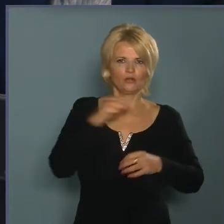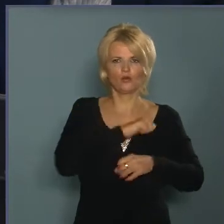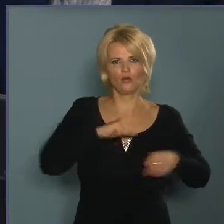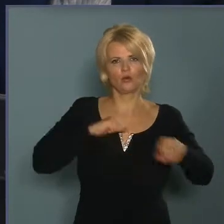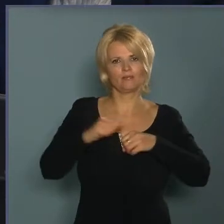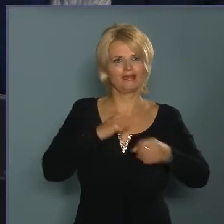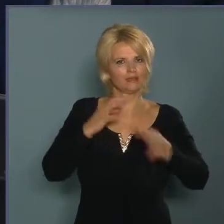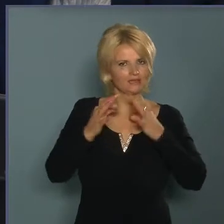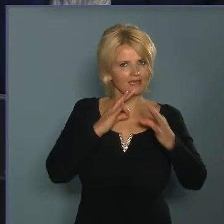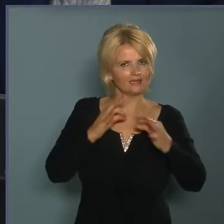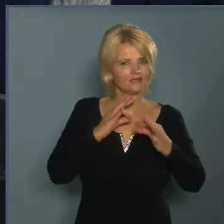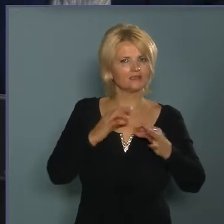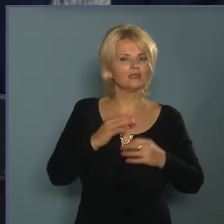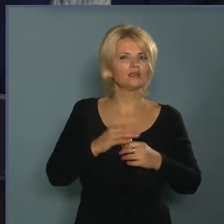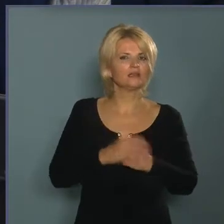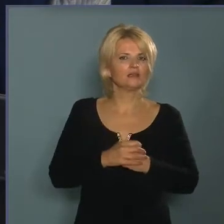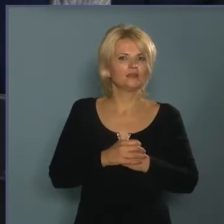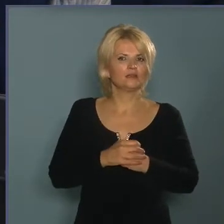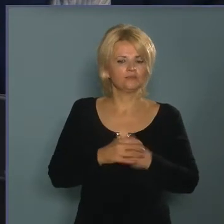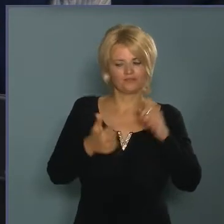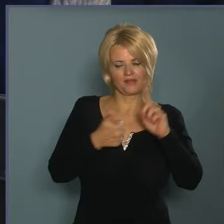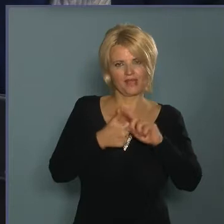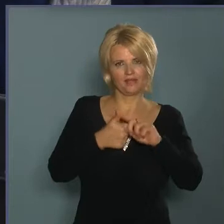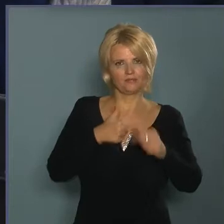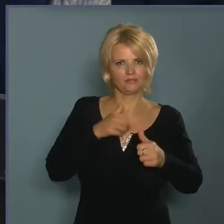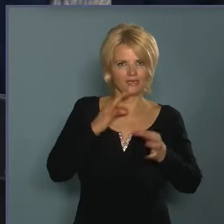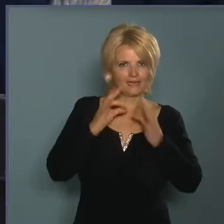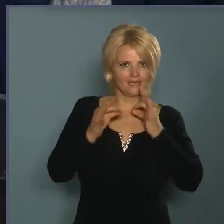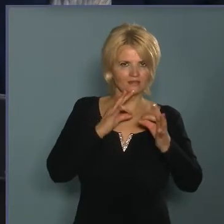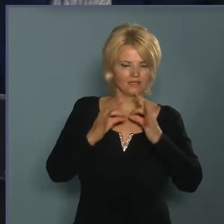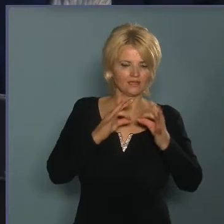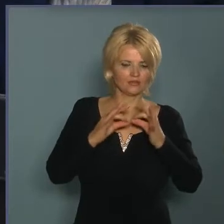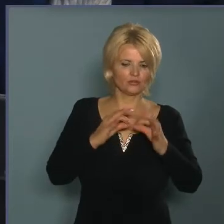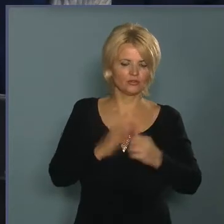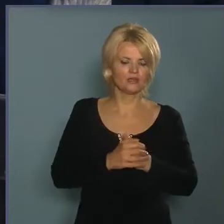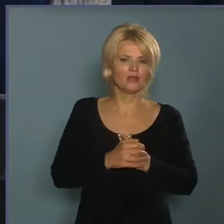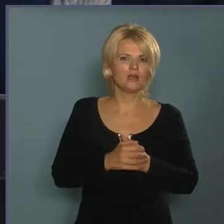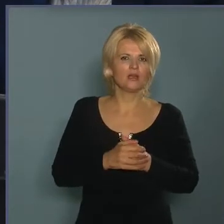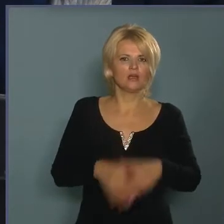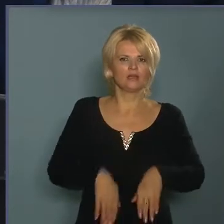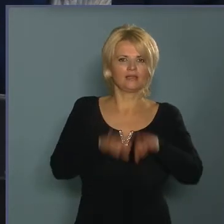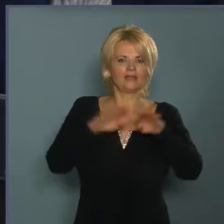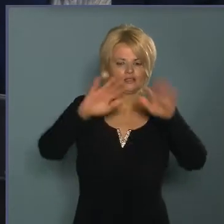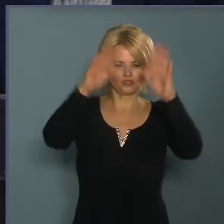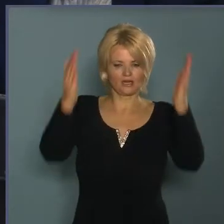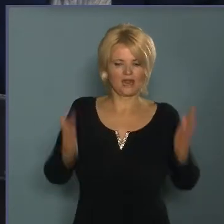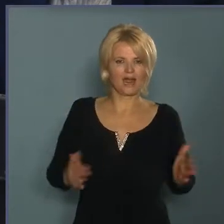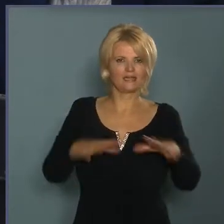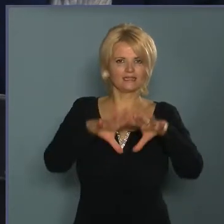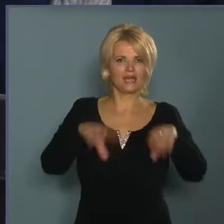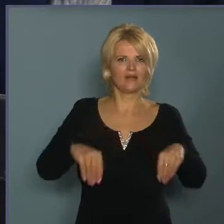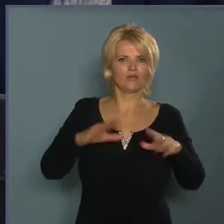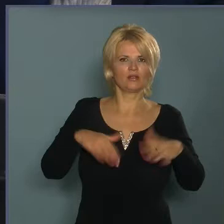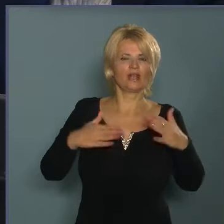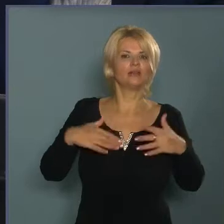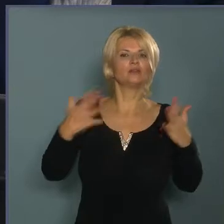önkormányzat kérdeztem a közösképviselő. Három kérdés, egyik az volt, hogy hozzájárul-e a társasház egy nagyobb